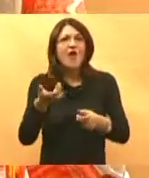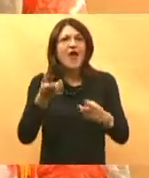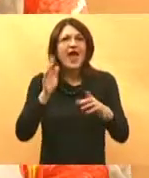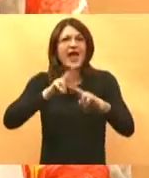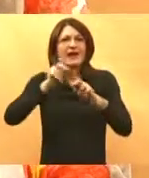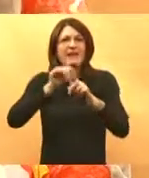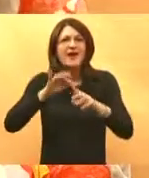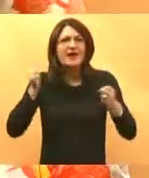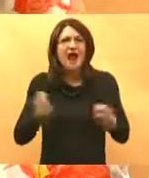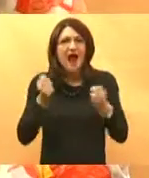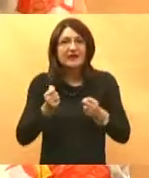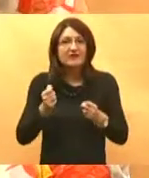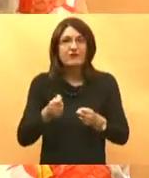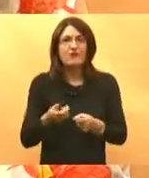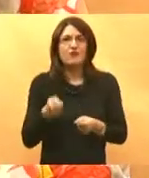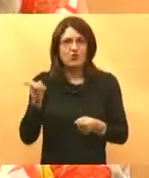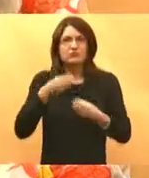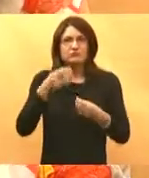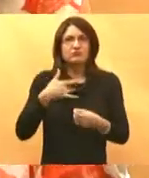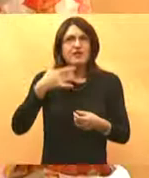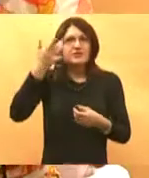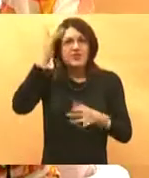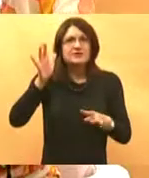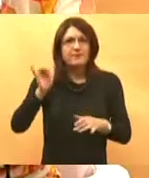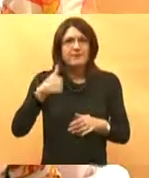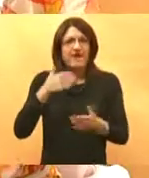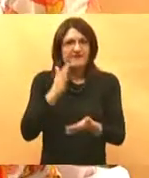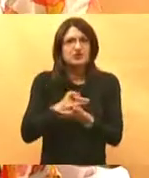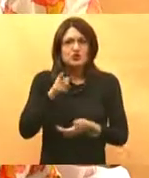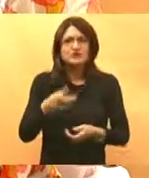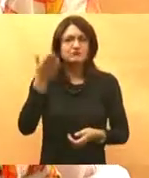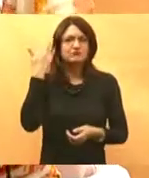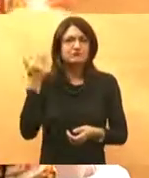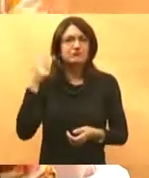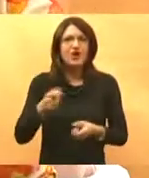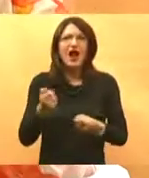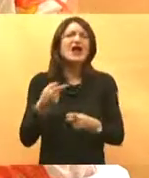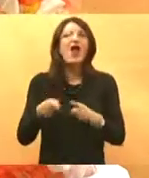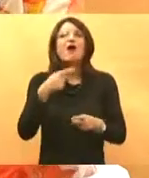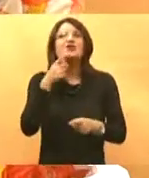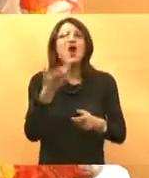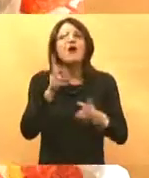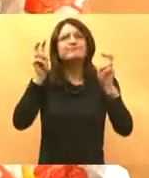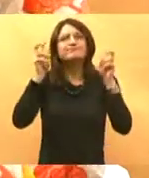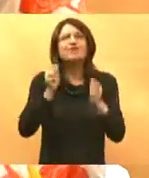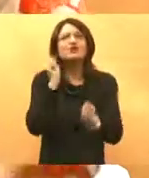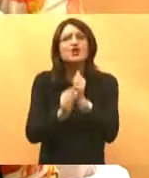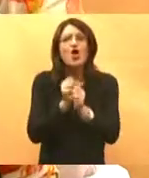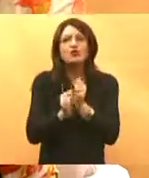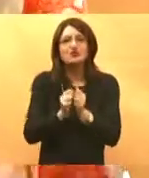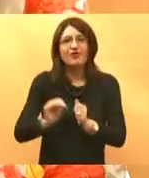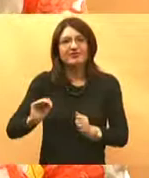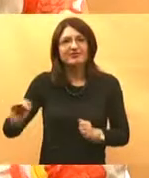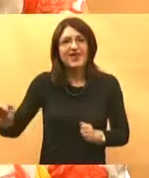kaže ne znam više jel sam bio hiperaktivan ili kako kod nas postoji zločasto dijete, a možda ipak treba na